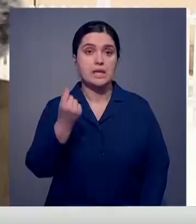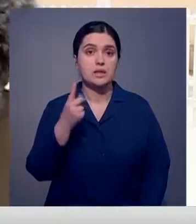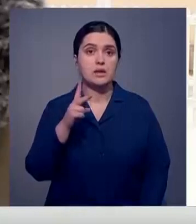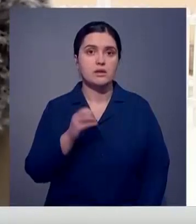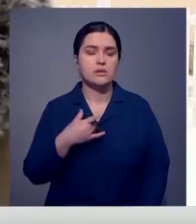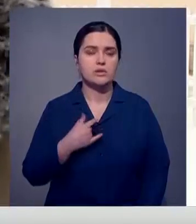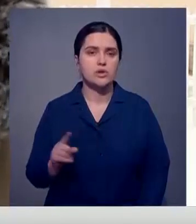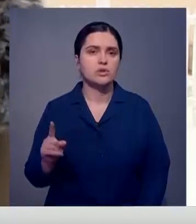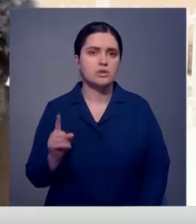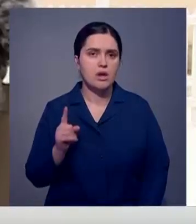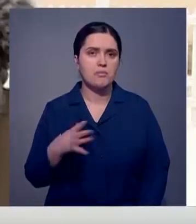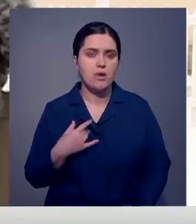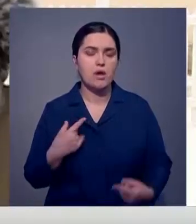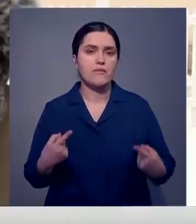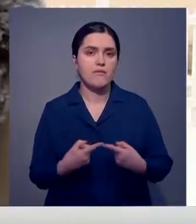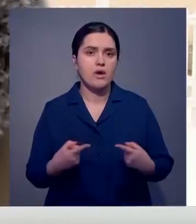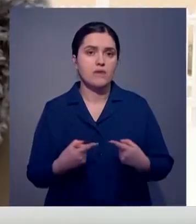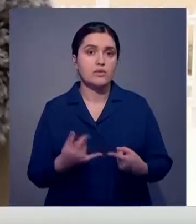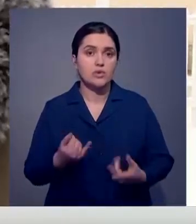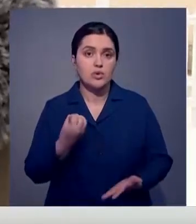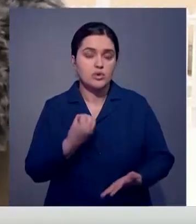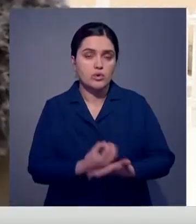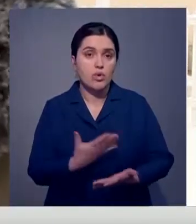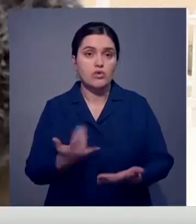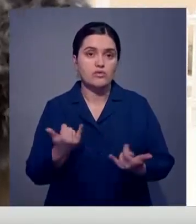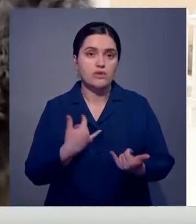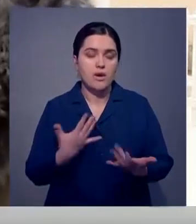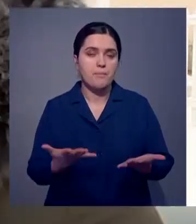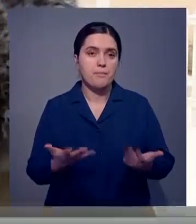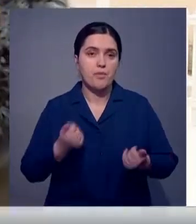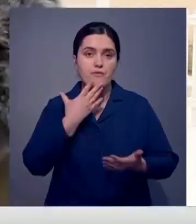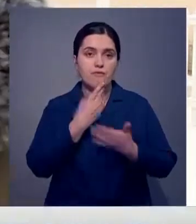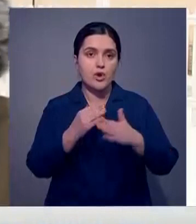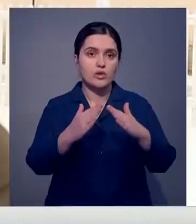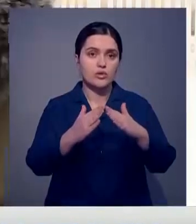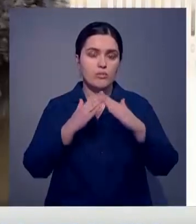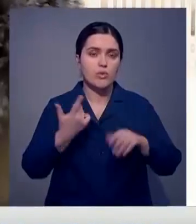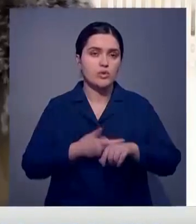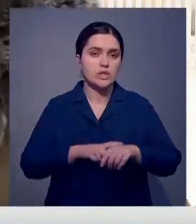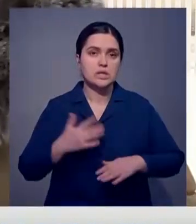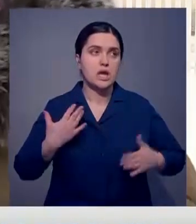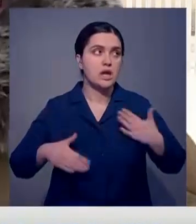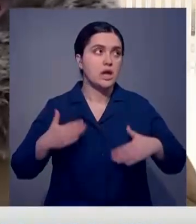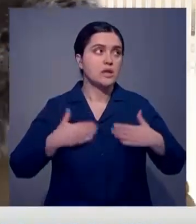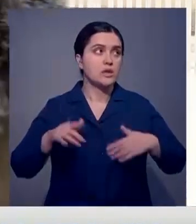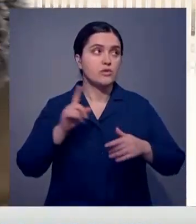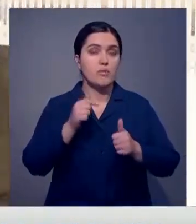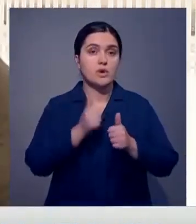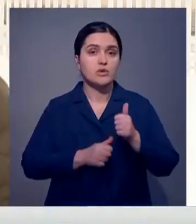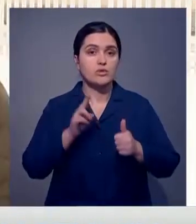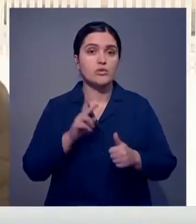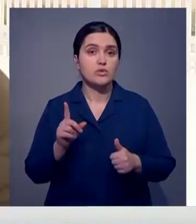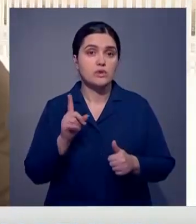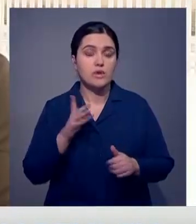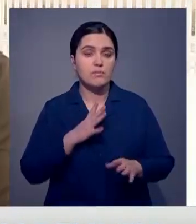квартирам ходили без конца. Сейчас все такое дорогое. И, наконец-то, мы получили дом. Да, очень рада. Пускай каждому, кто ждал